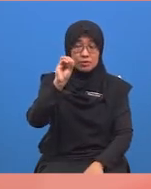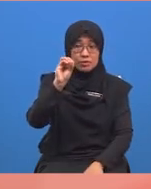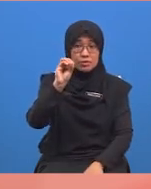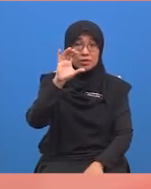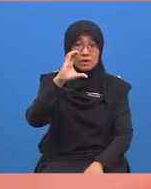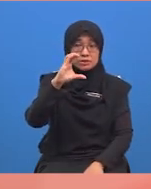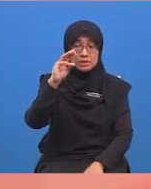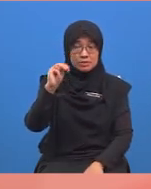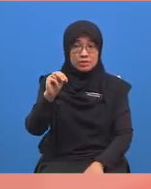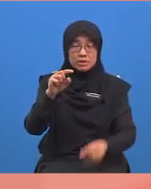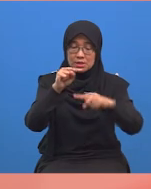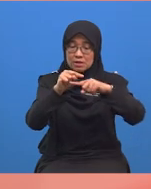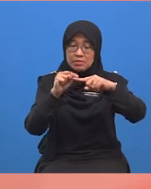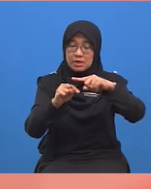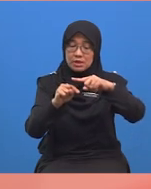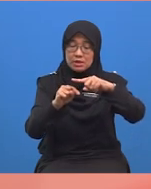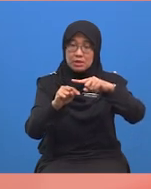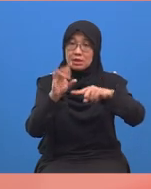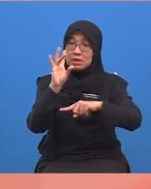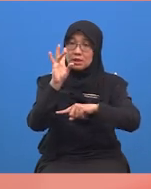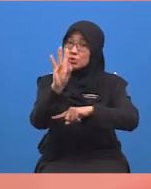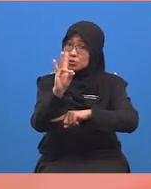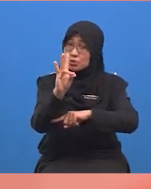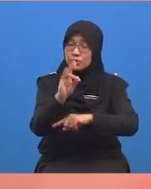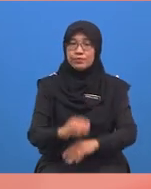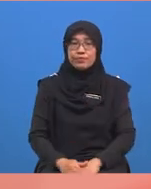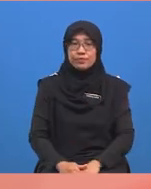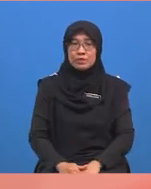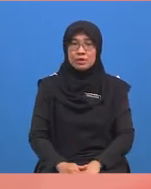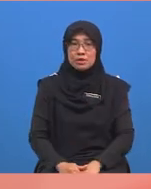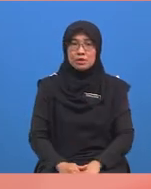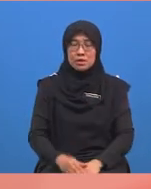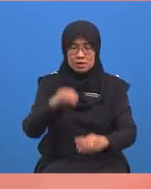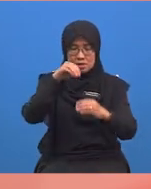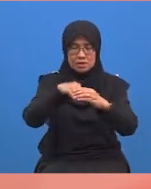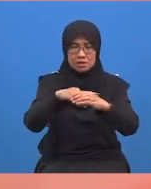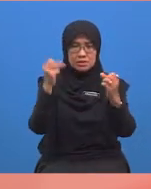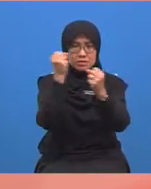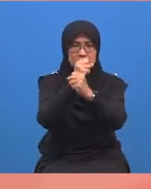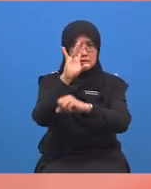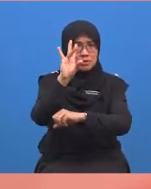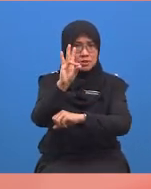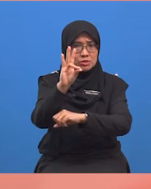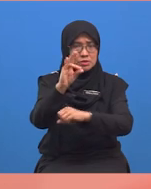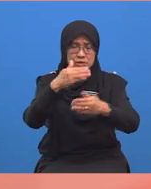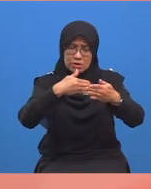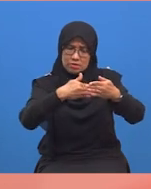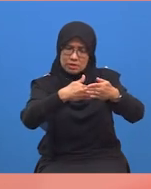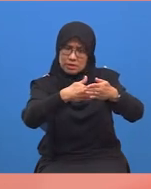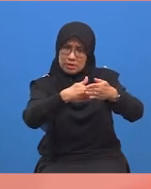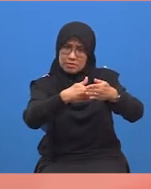bahagi tujuh. Nilai paling hampir dengan lima puluh dalam sifir tujuh